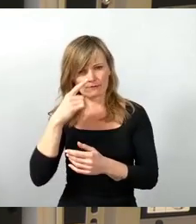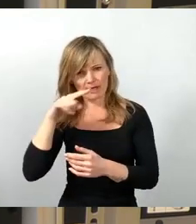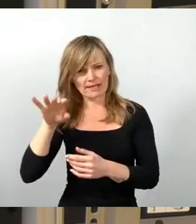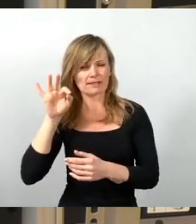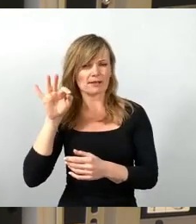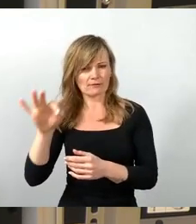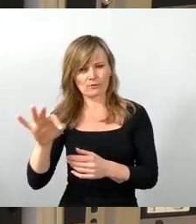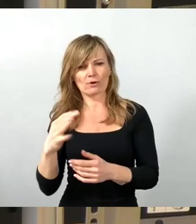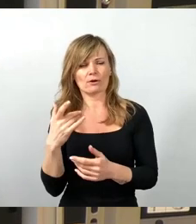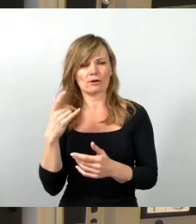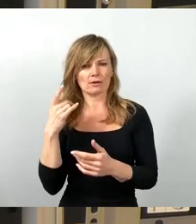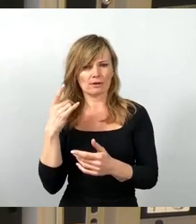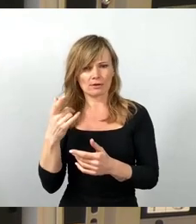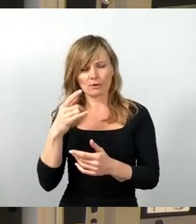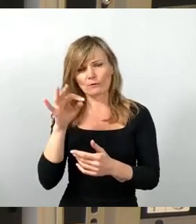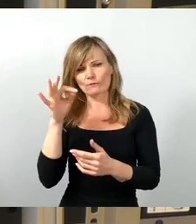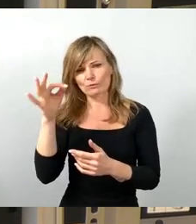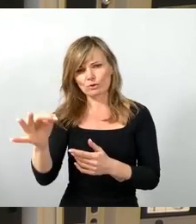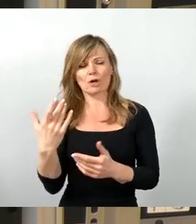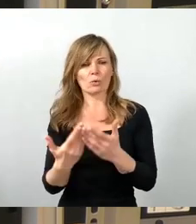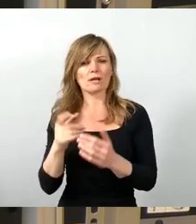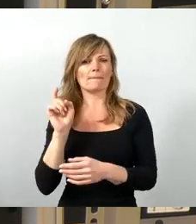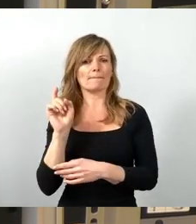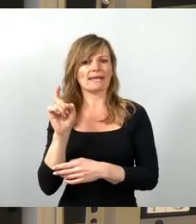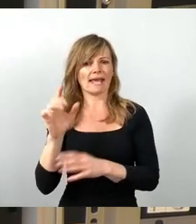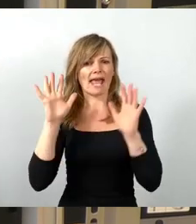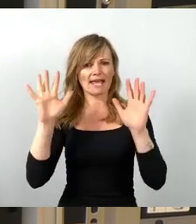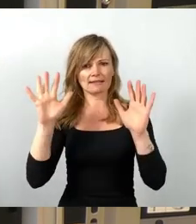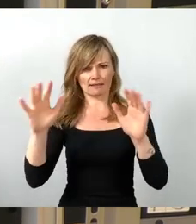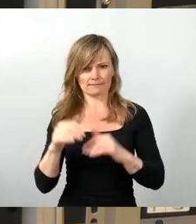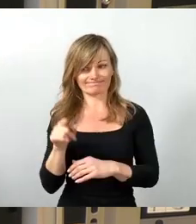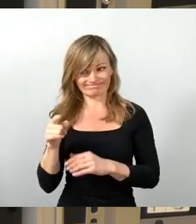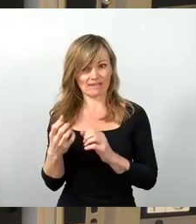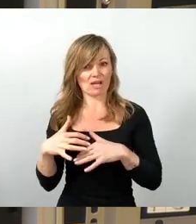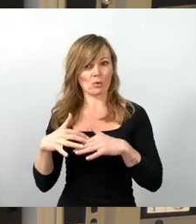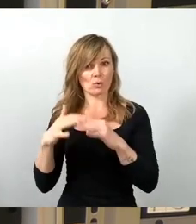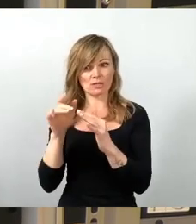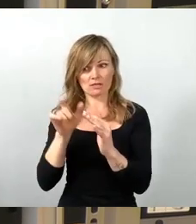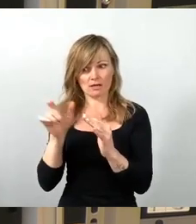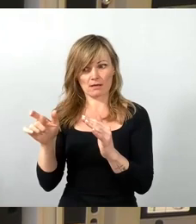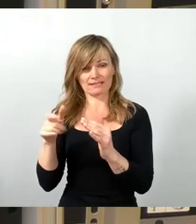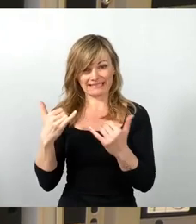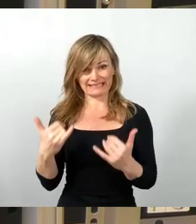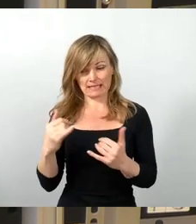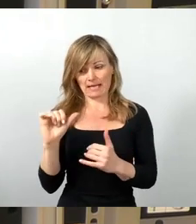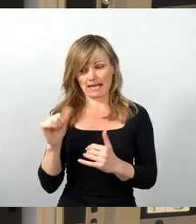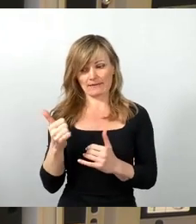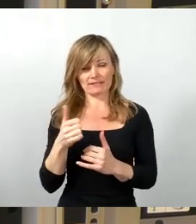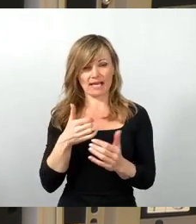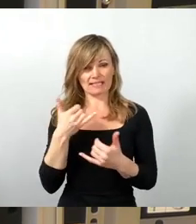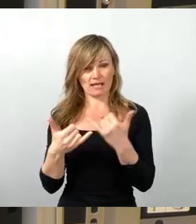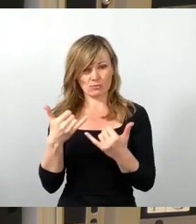Pinke Hände, deren Gründer kürzlich, nämlich am 11. Januar diesen Jahres, im Rahmen des Neujahrsempfangs des